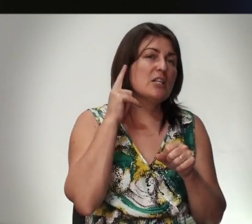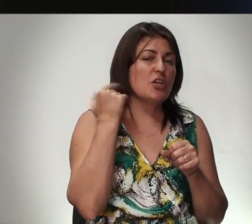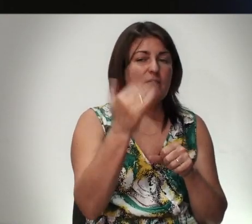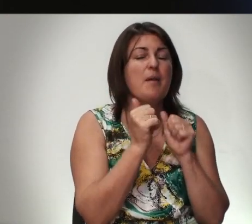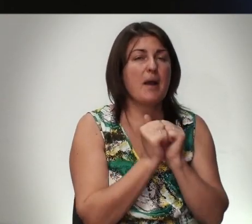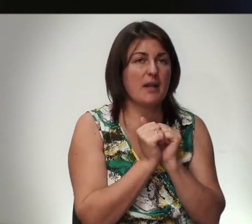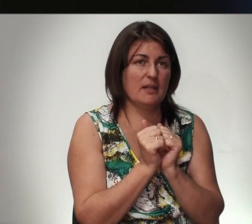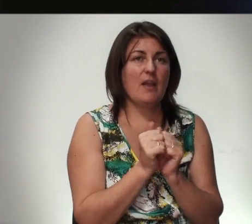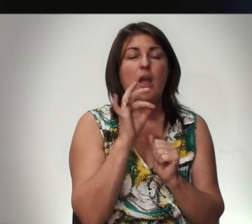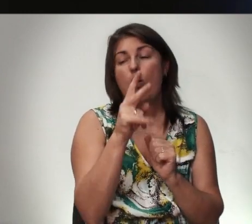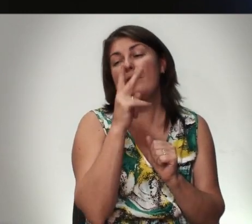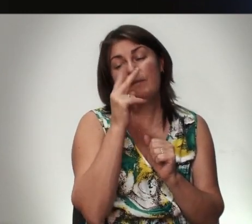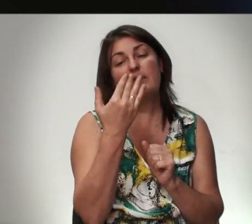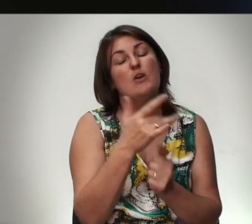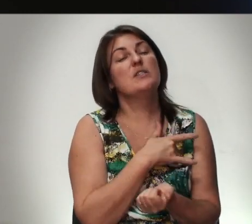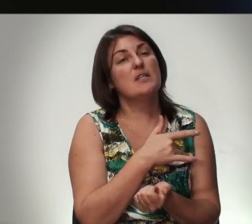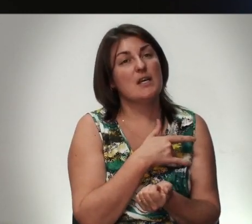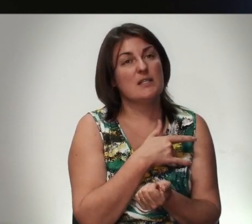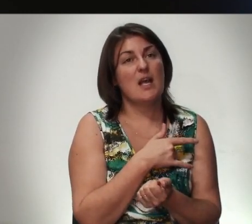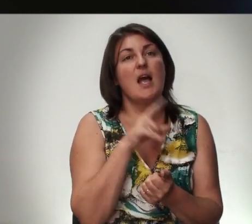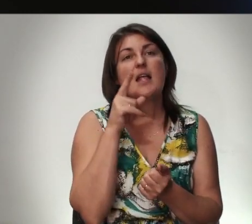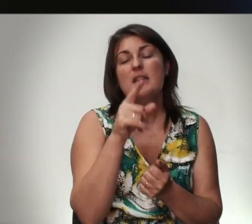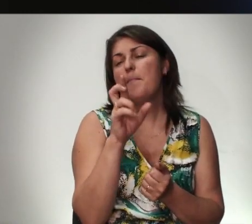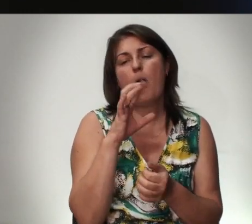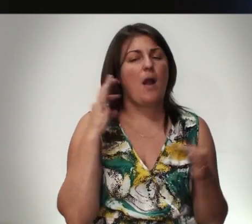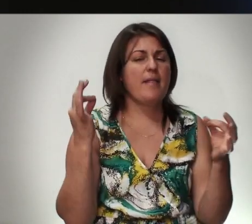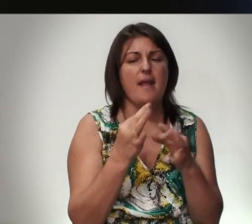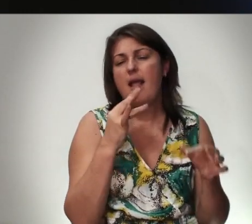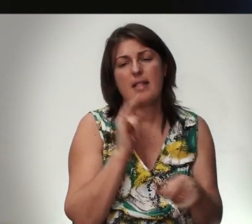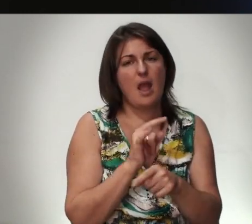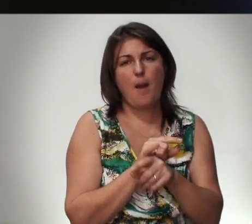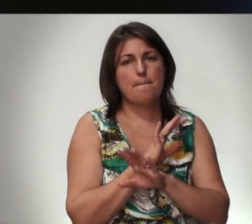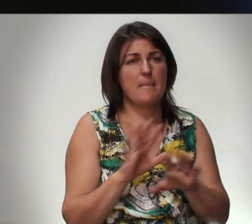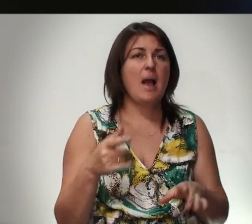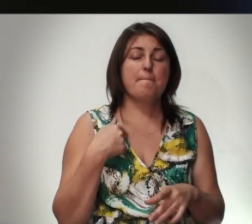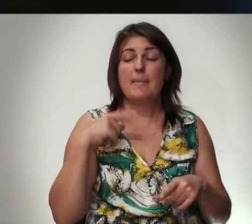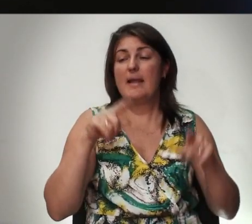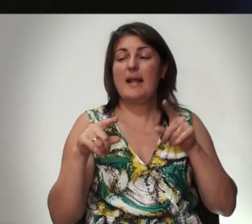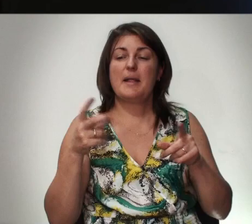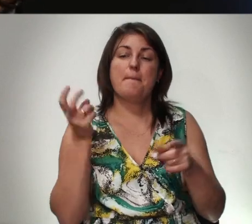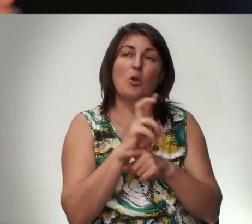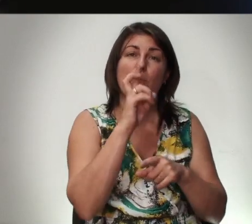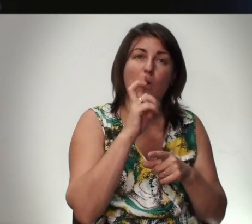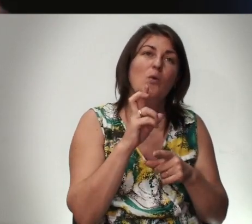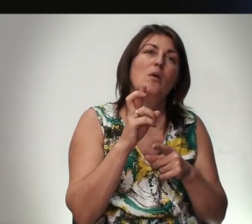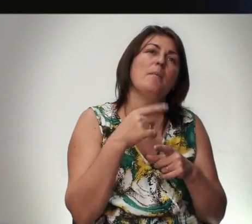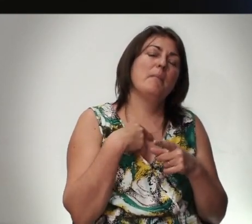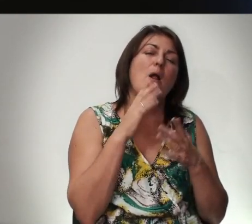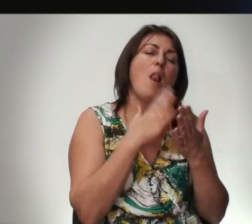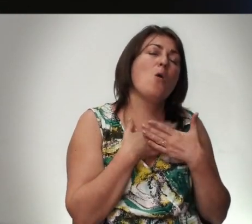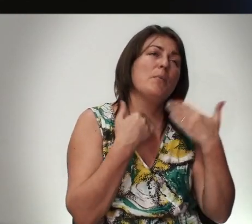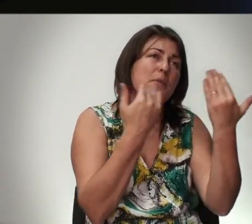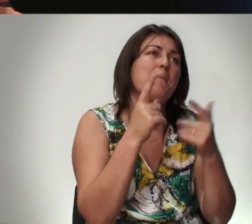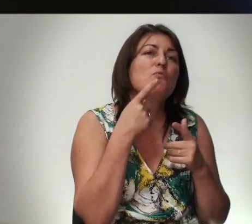Твои Молитвы И Он Видит Твое Сердце Ты Бога Никогда Не Обманываешь Мы Иногда Приходим К Богу Польстить Ему Мы Любим